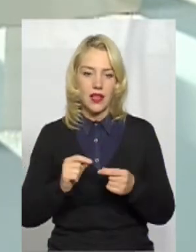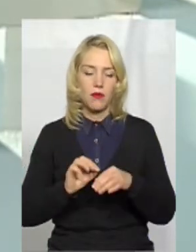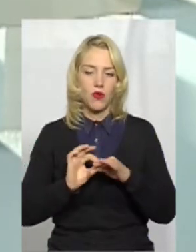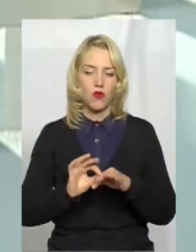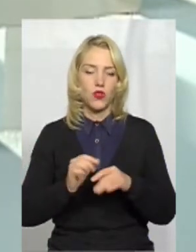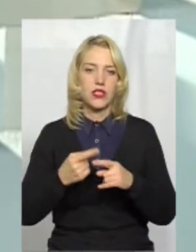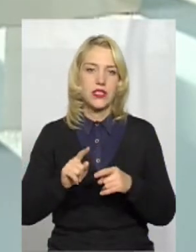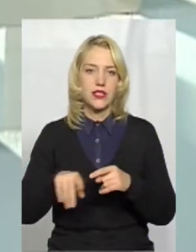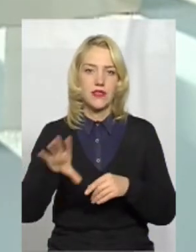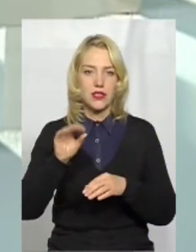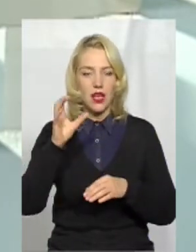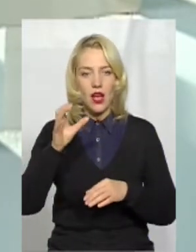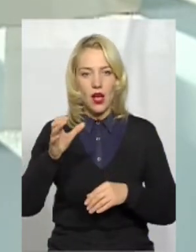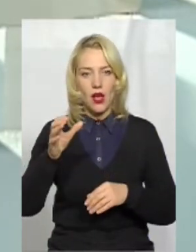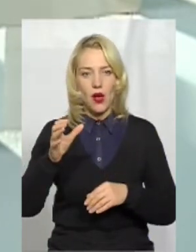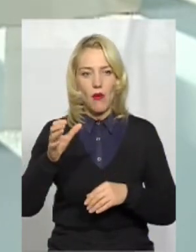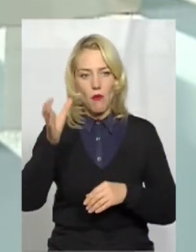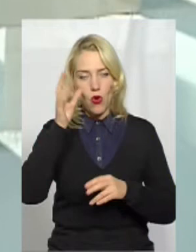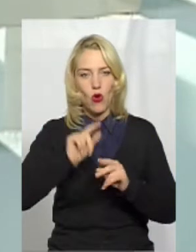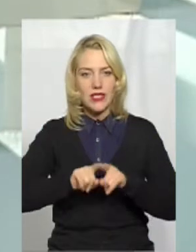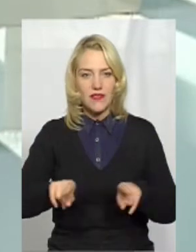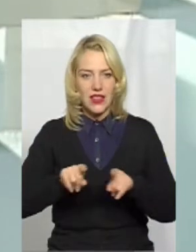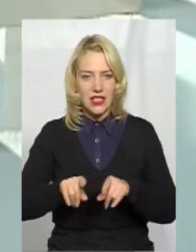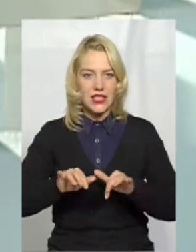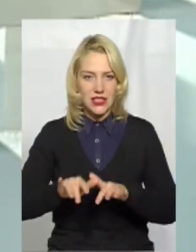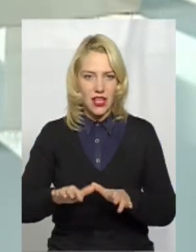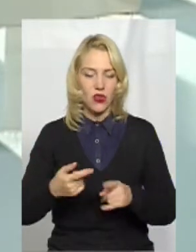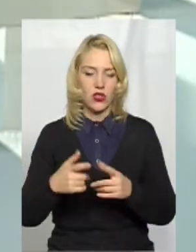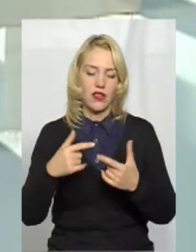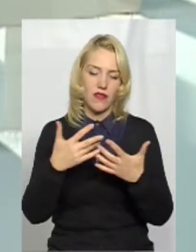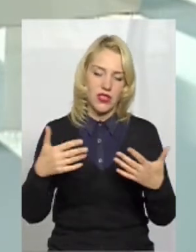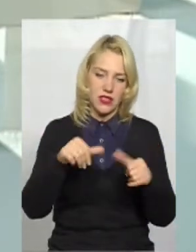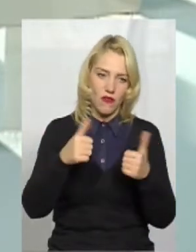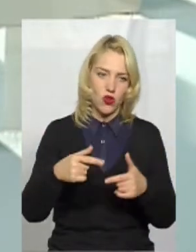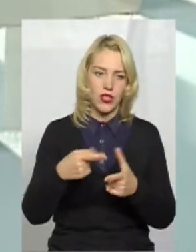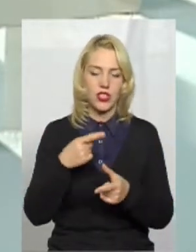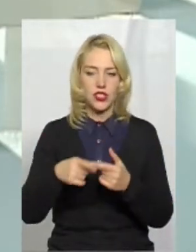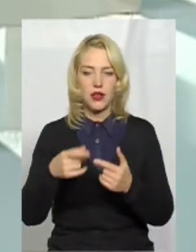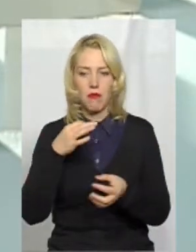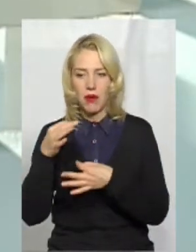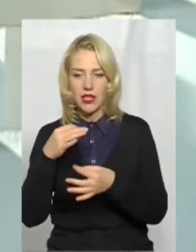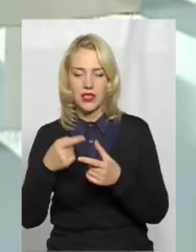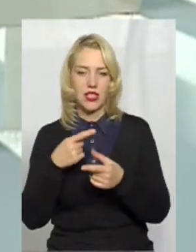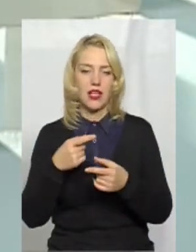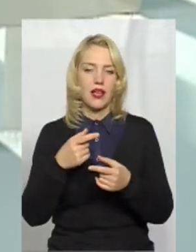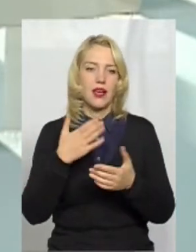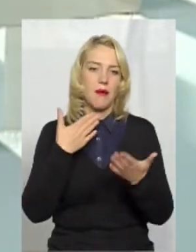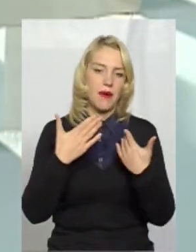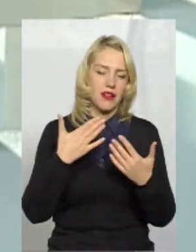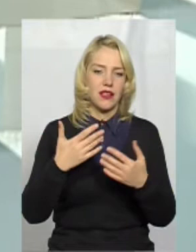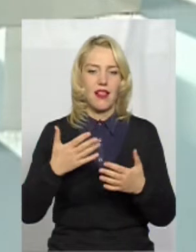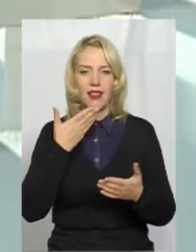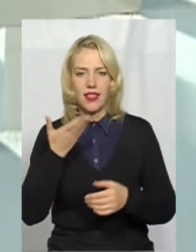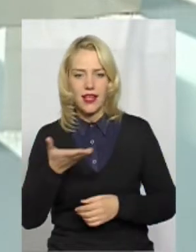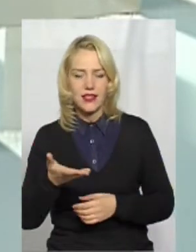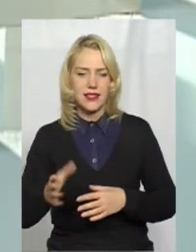свої просвітницькі заходи в різних формах. Чи то бесіди, чи консультування, чи то лекції,